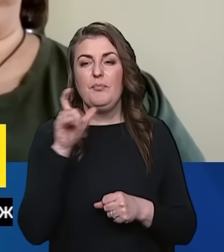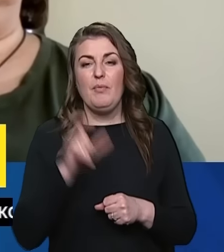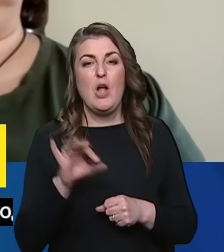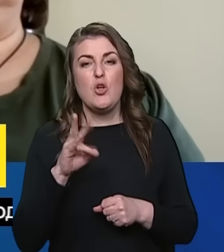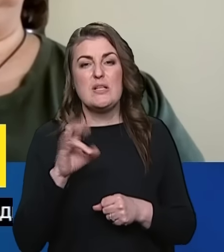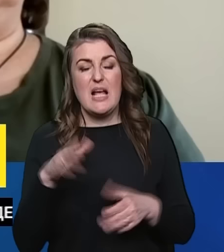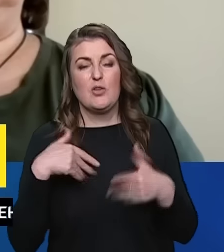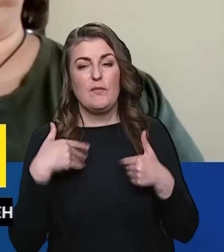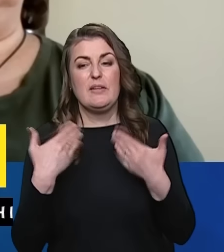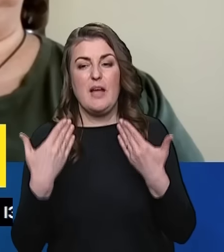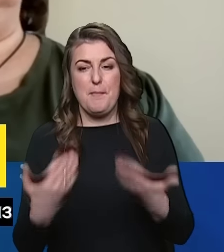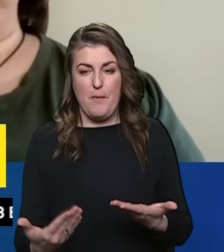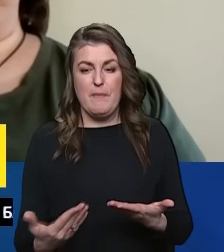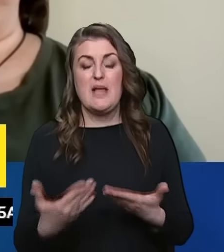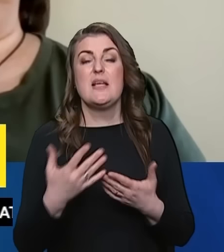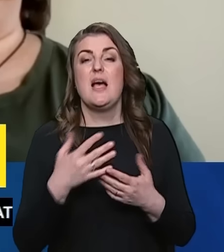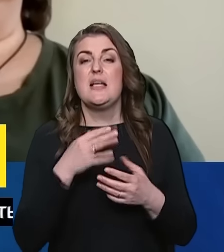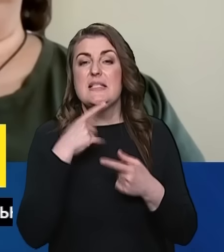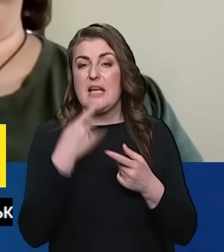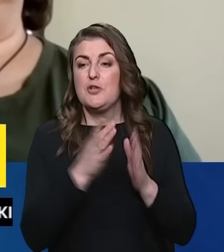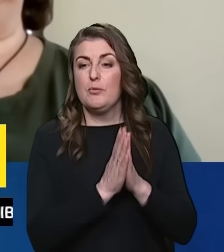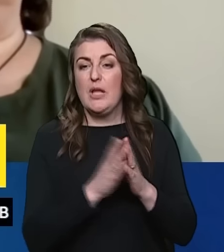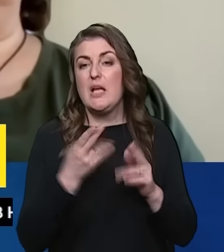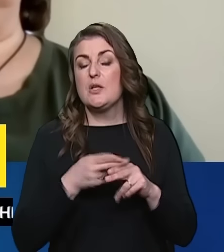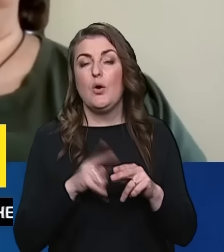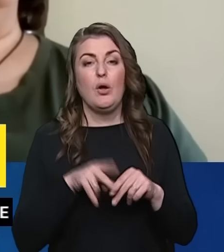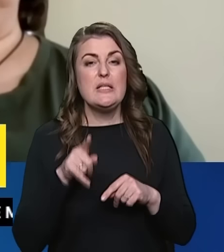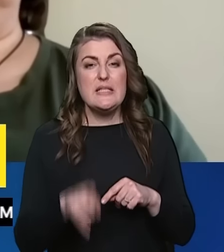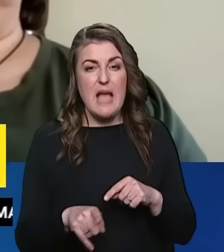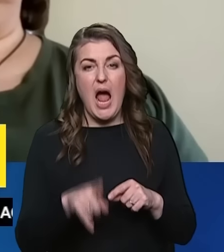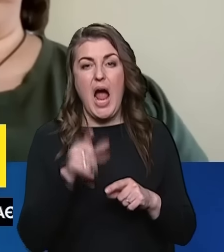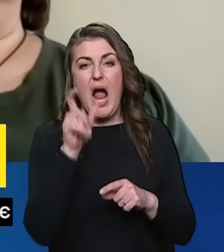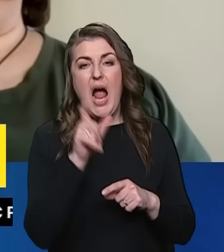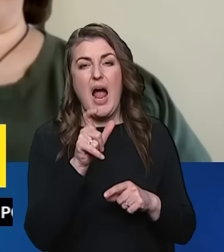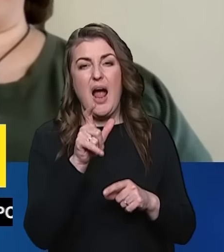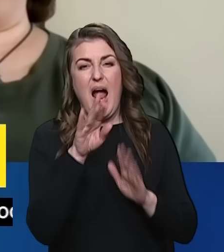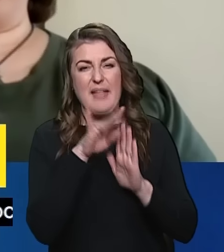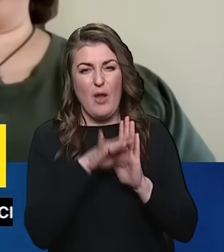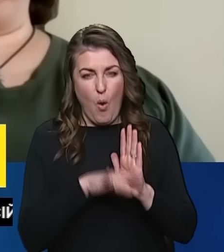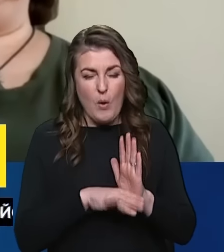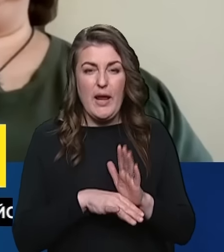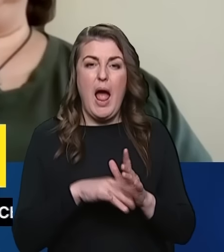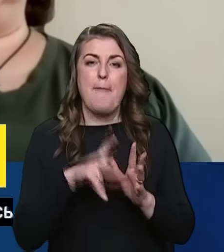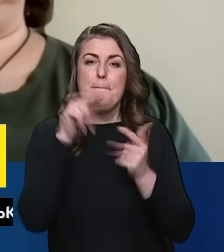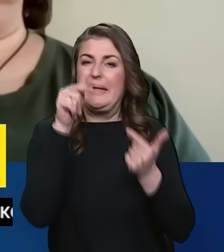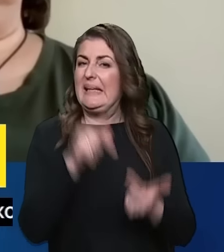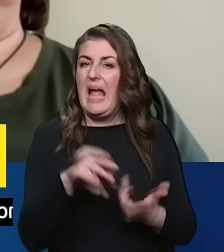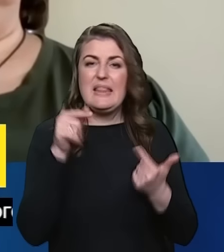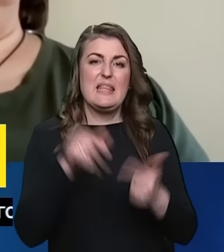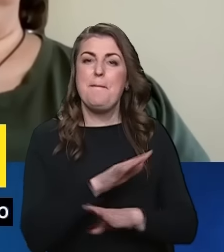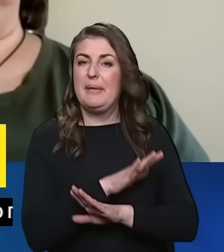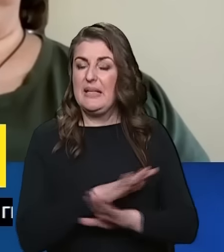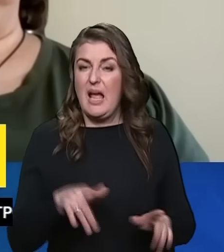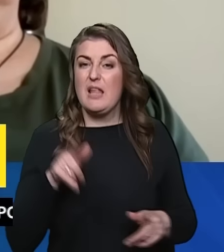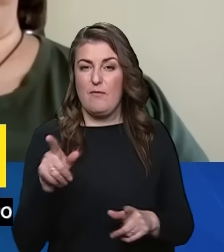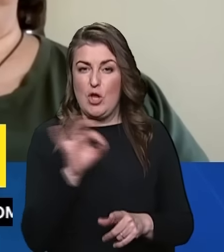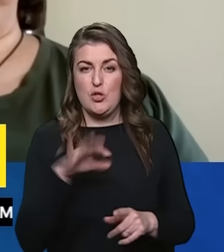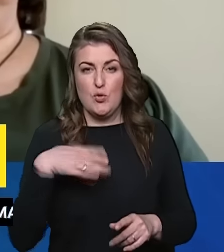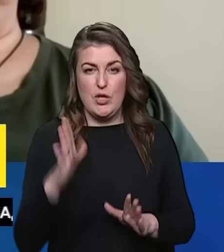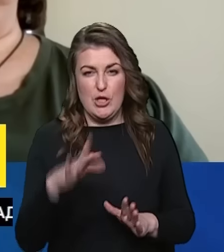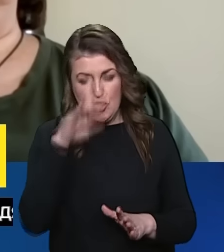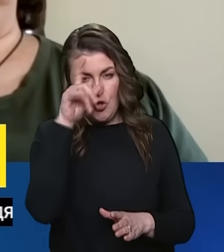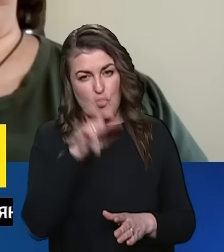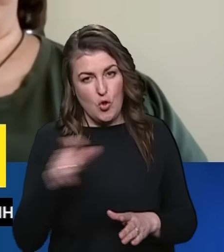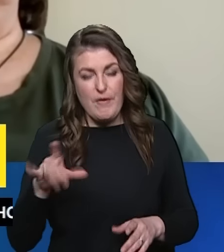Оксано, вітаємо вас в ефірі «Марафон». Скажіть, будь ласка, ось ця категоризація – придатний-непридатний. Вона стосується лише